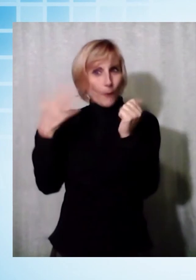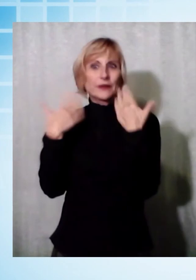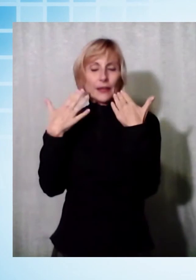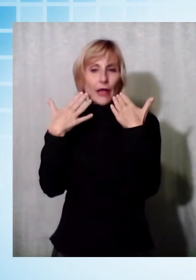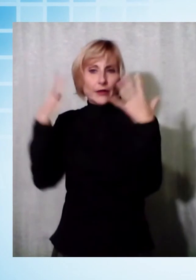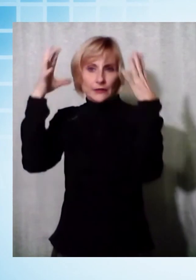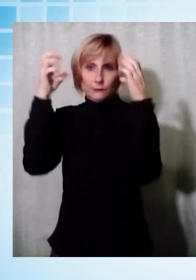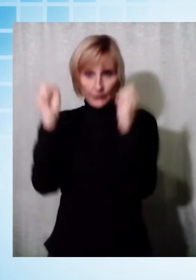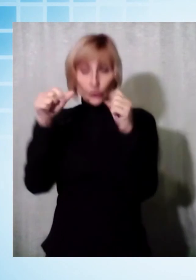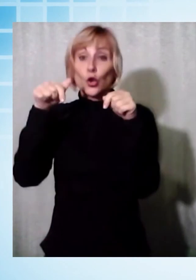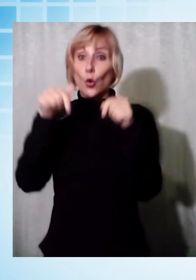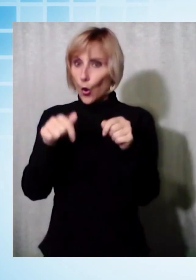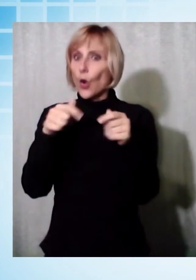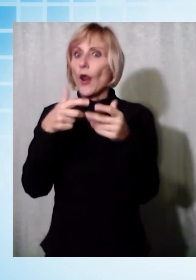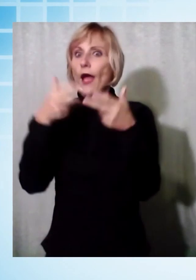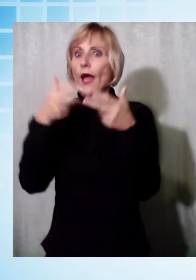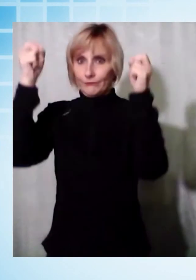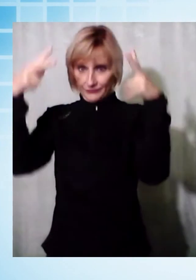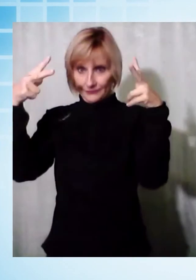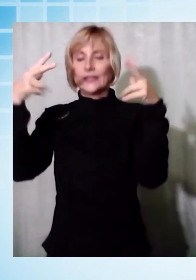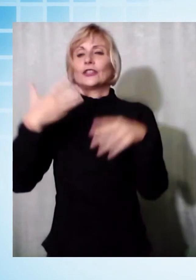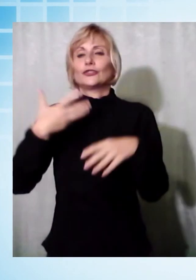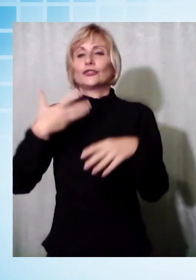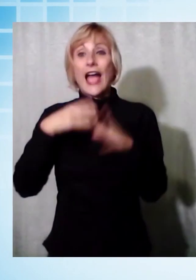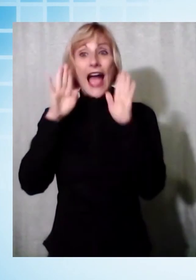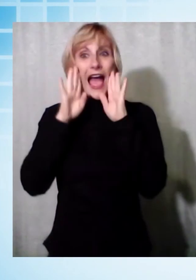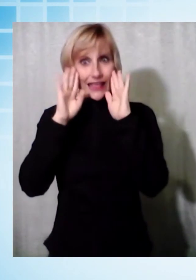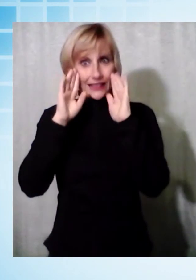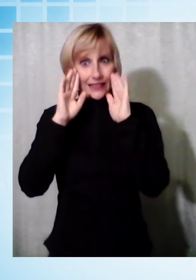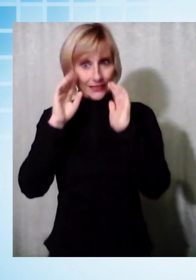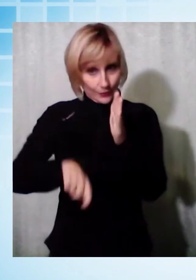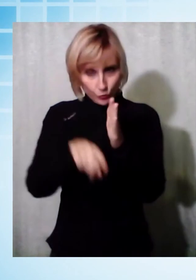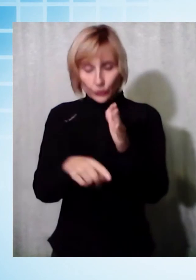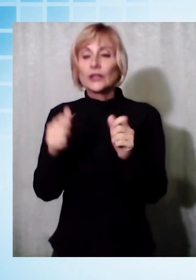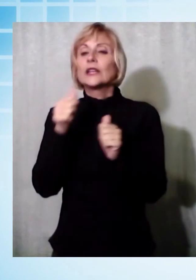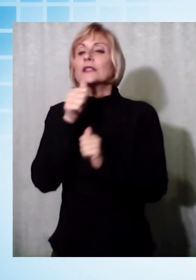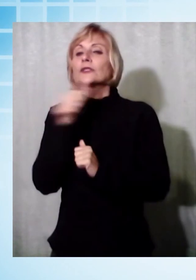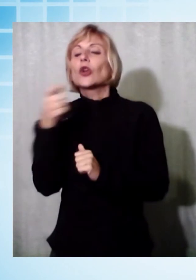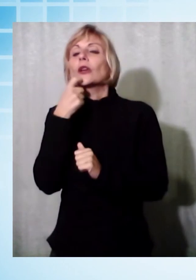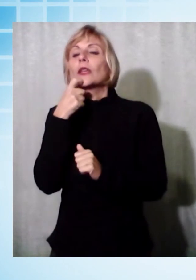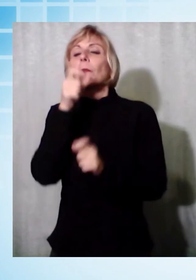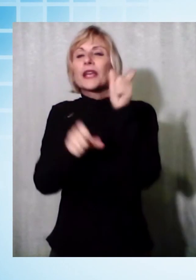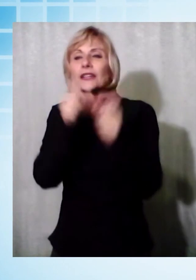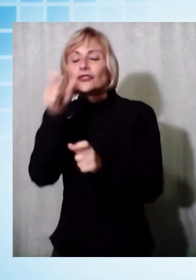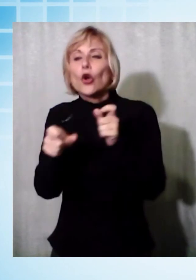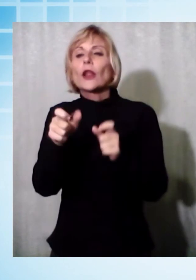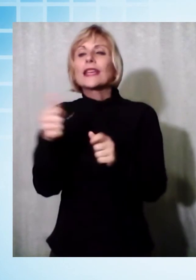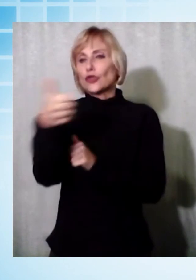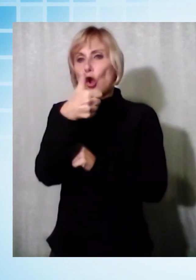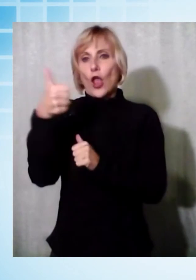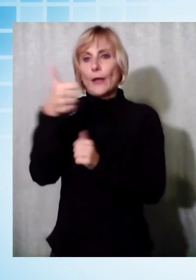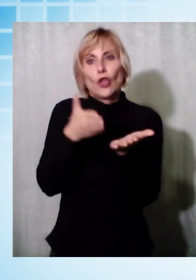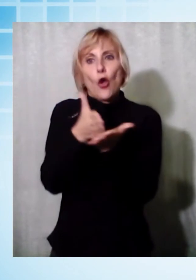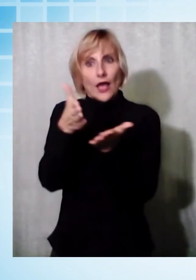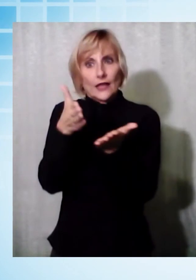diritto e gratuiti per coloro che prestano assistenza a persone che sono in quarantena e che non possono svolgere